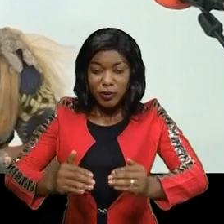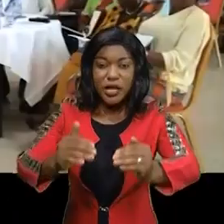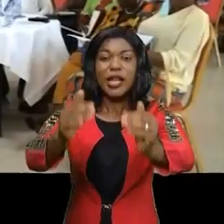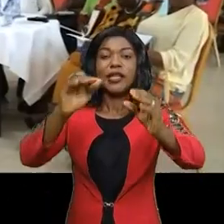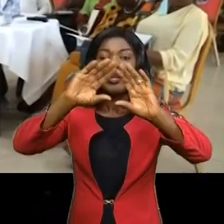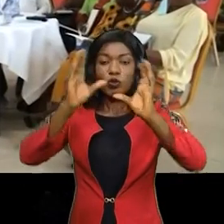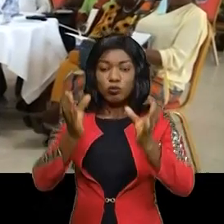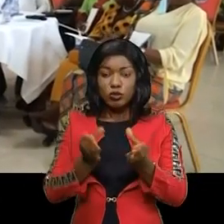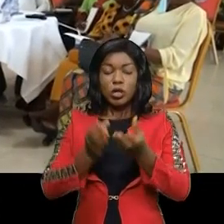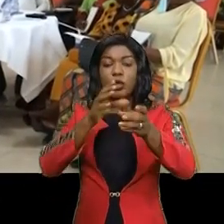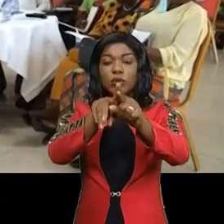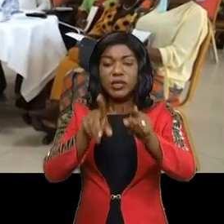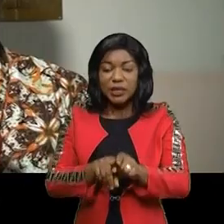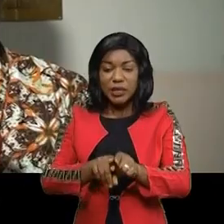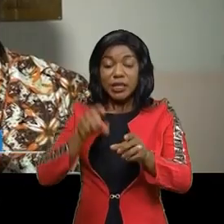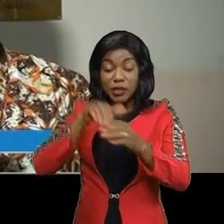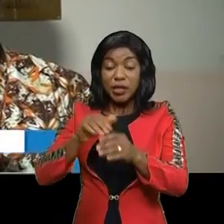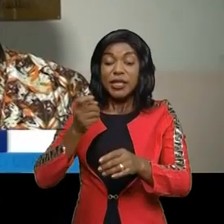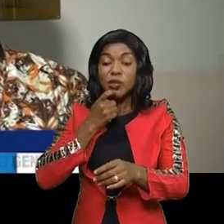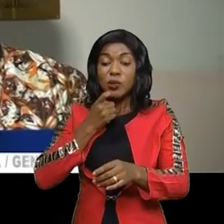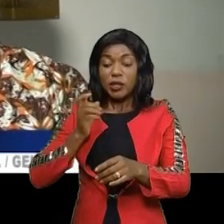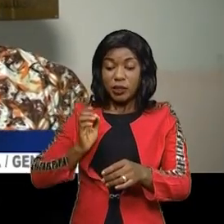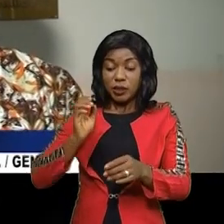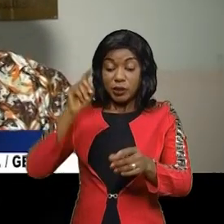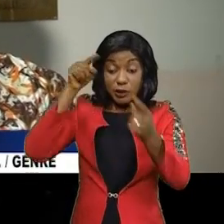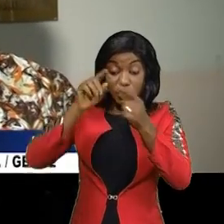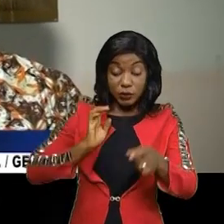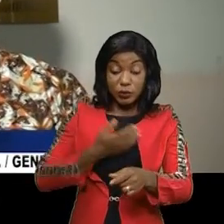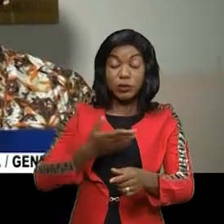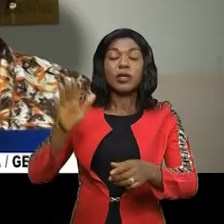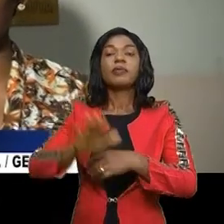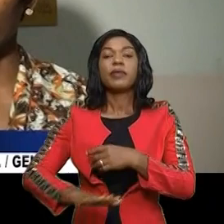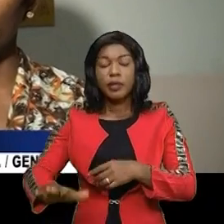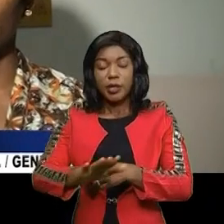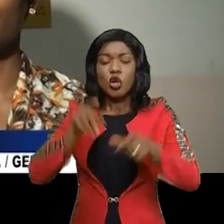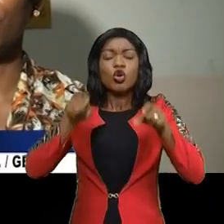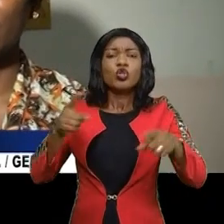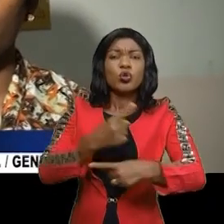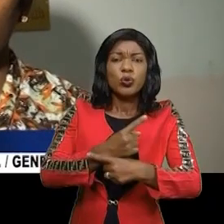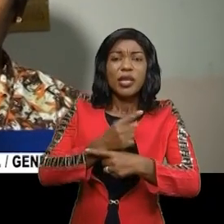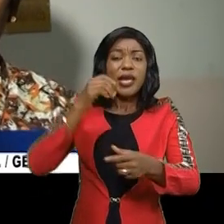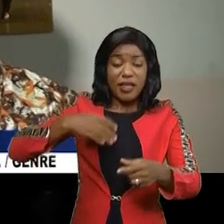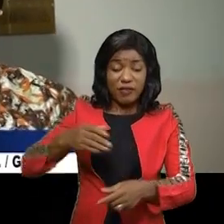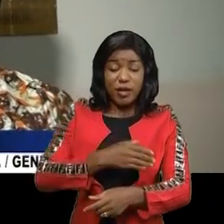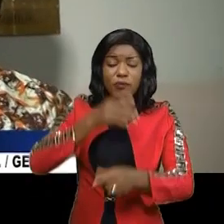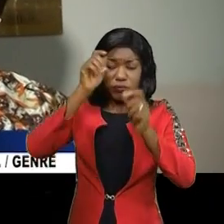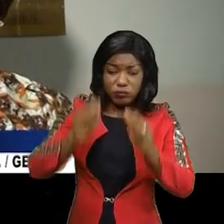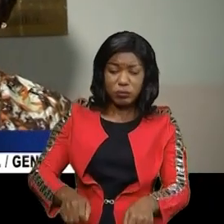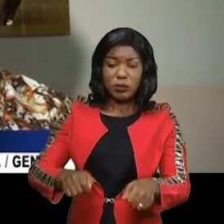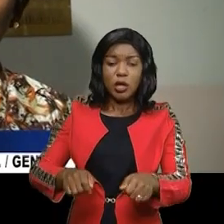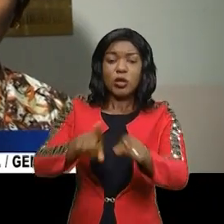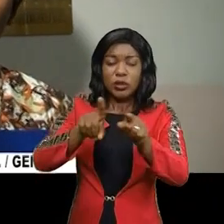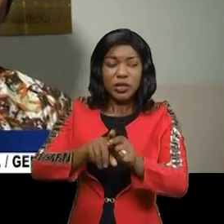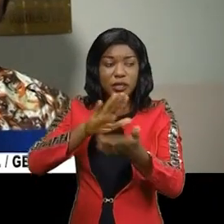communautés dans l'histoire de notre pays. Je pense qu'aujourd'hui les femmes peuvent prétendre à des fonctions de responsable, peuvent